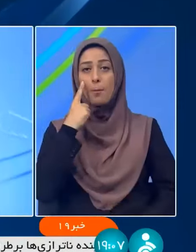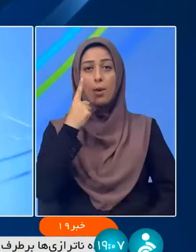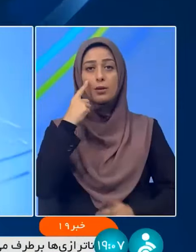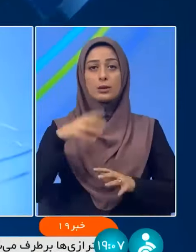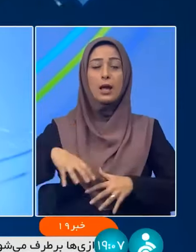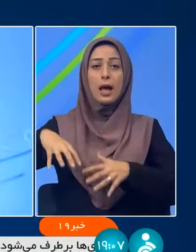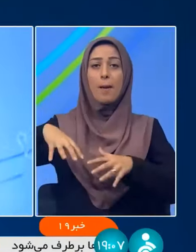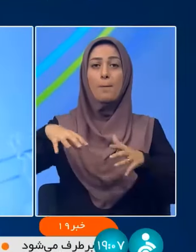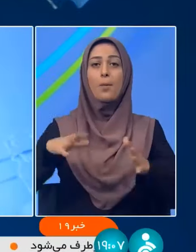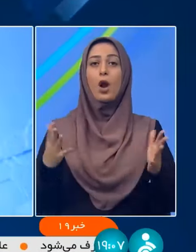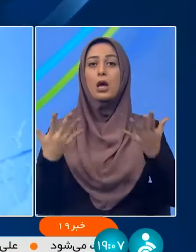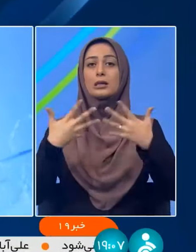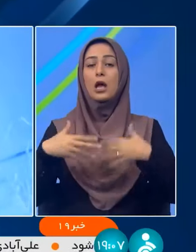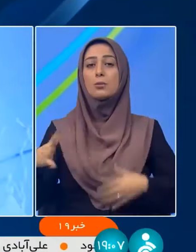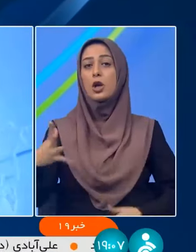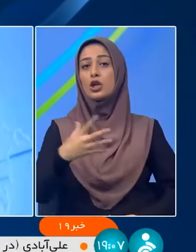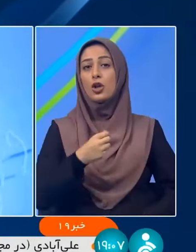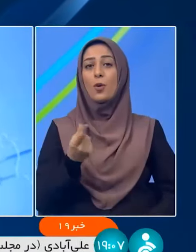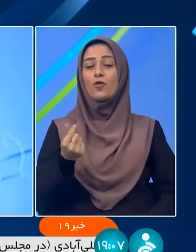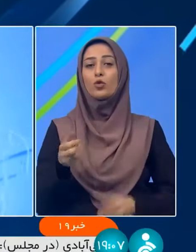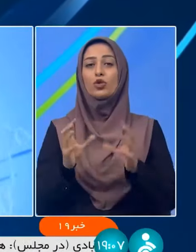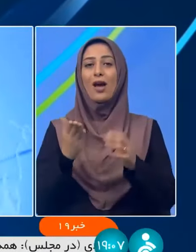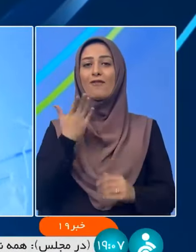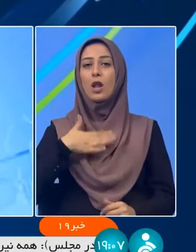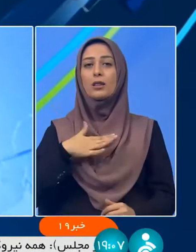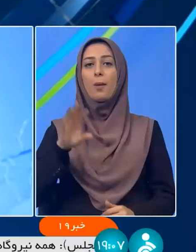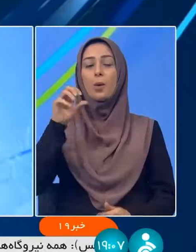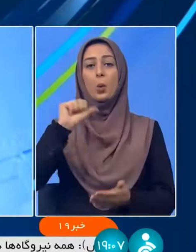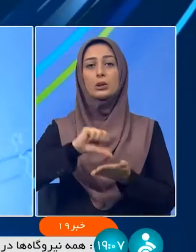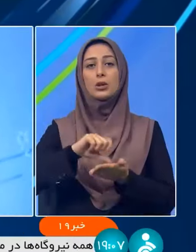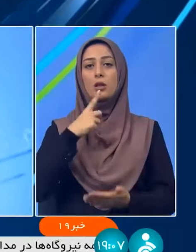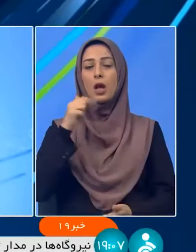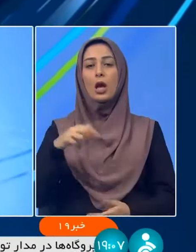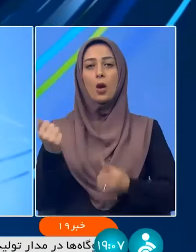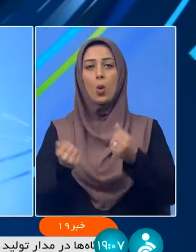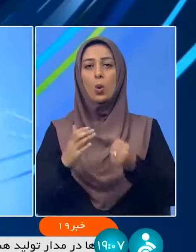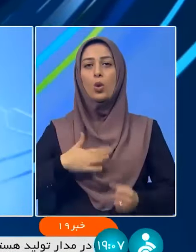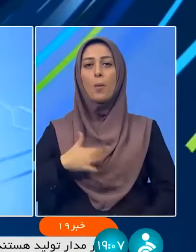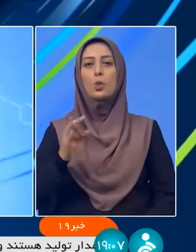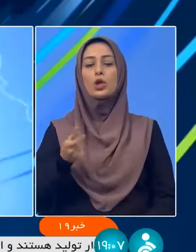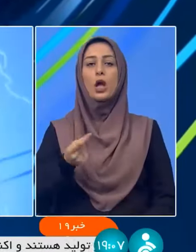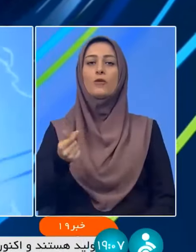سازمان جمعوری و فروش انبال تمریکی اصان تهران گفت این خدروها به مزایده گذاشته می شود